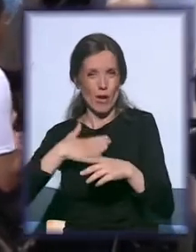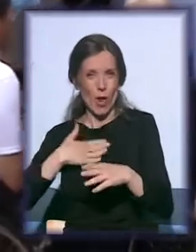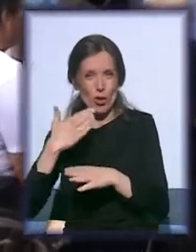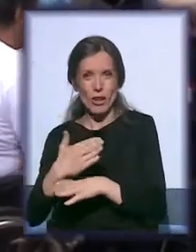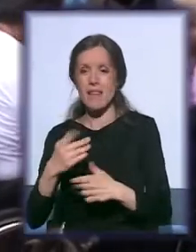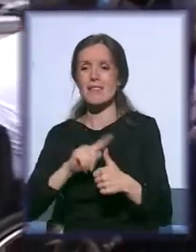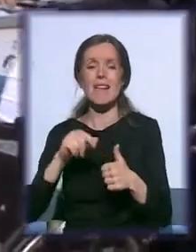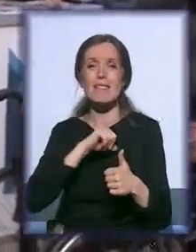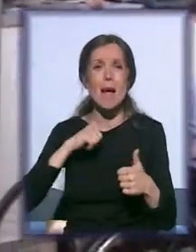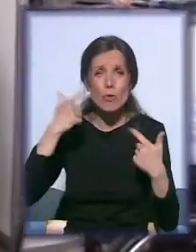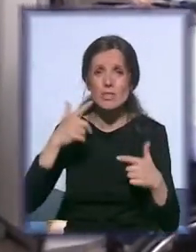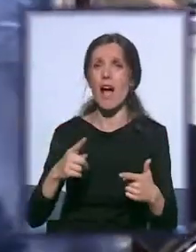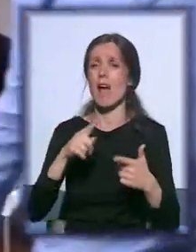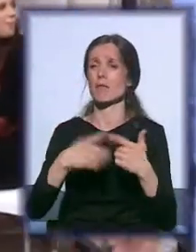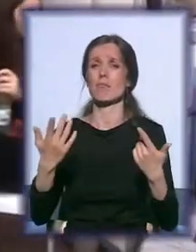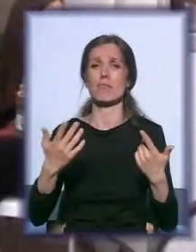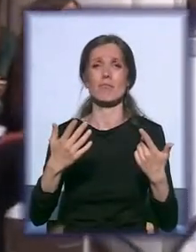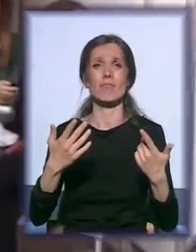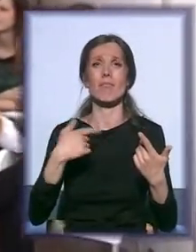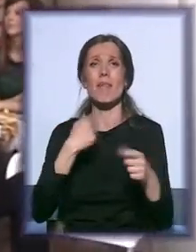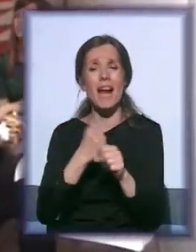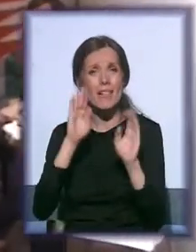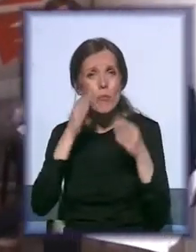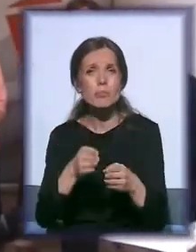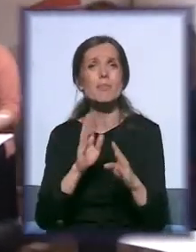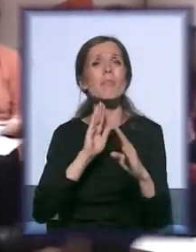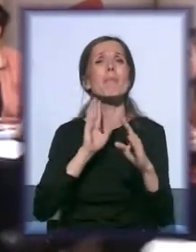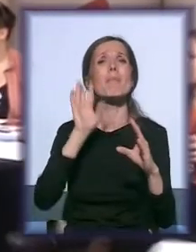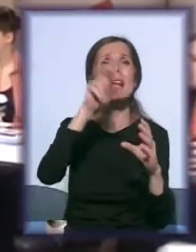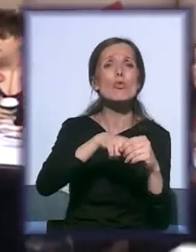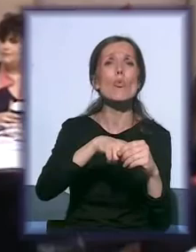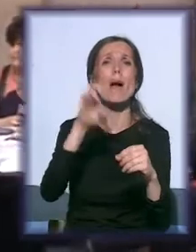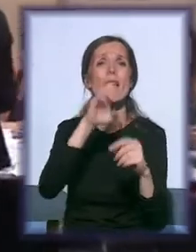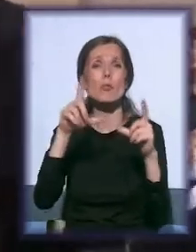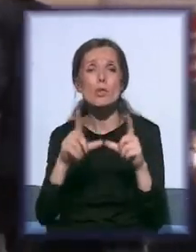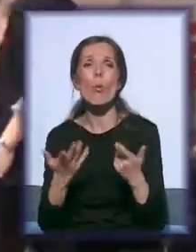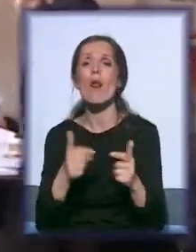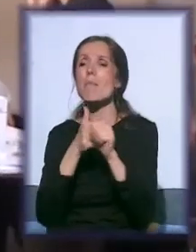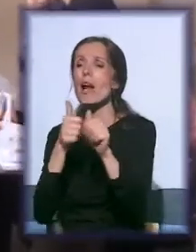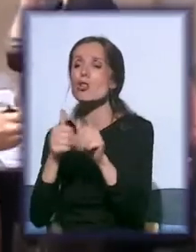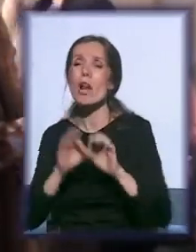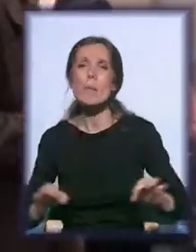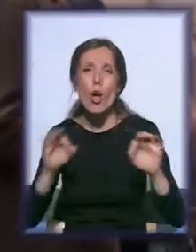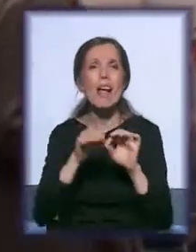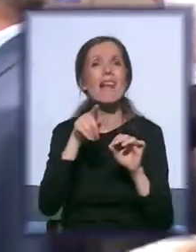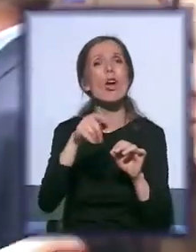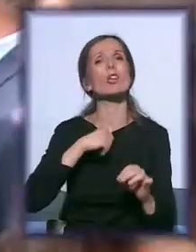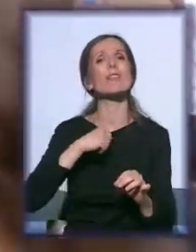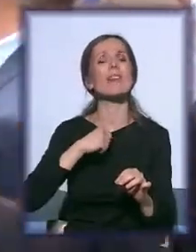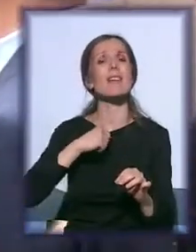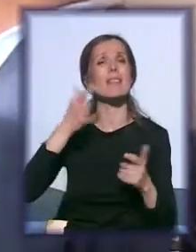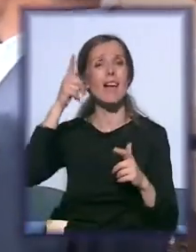pristupanja Evropske unije i praćenja tog, projekata od interesa za grad Beograd. Mnogo je važno da